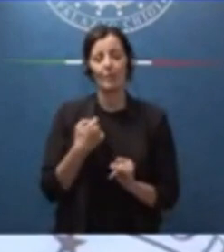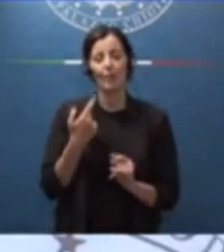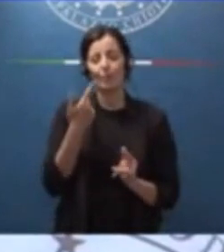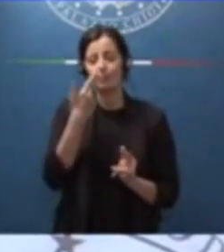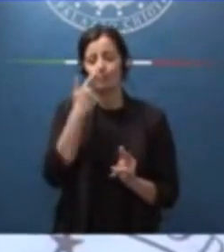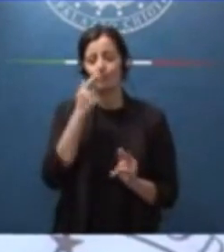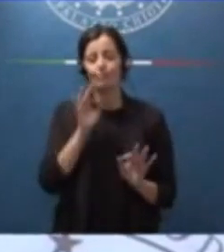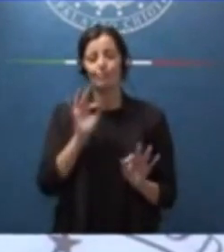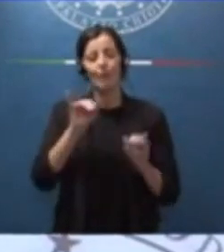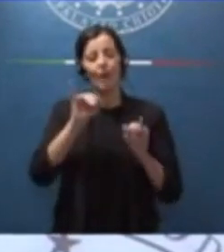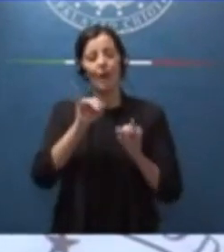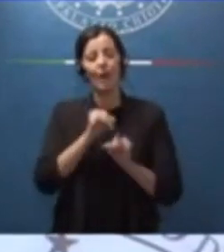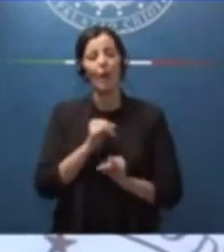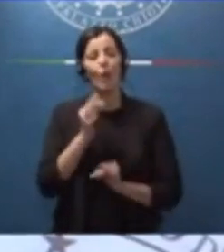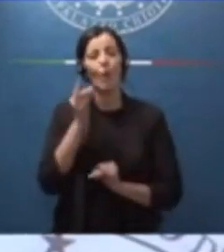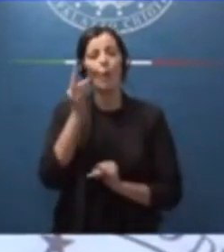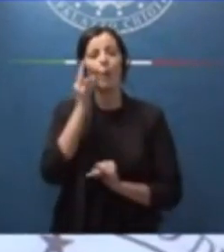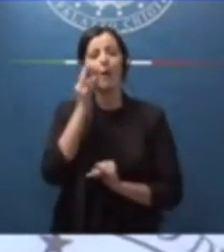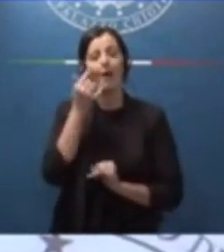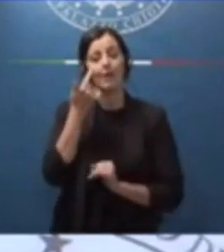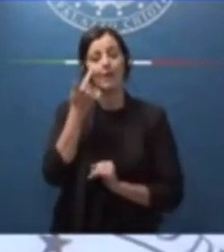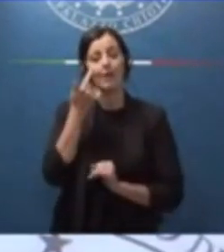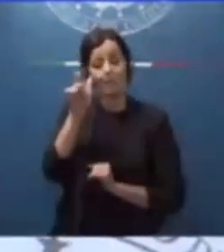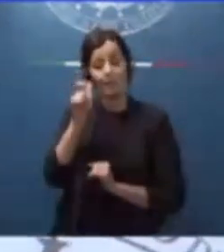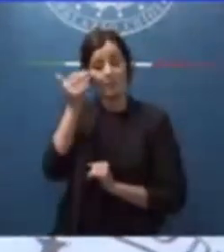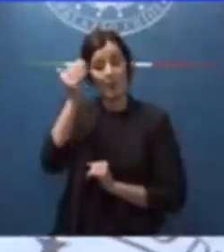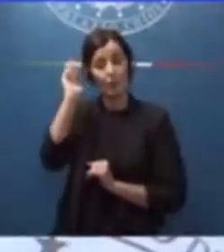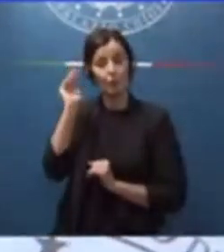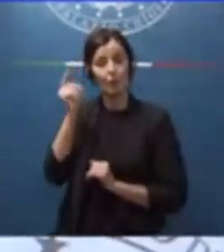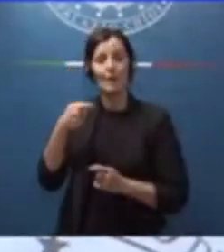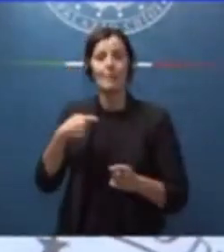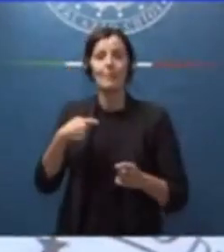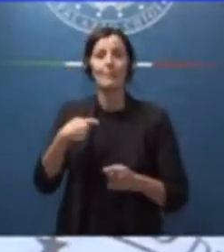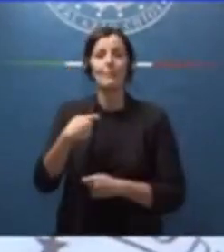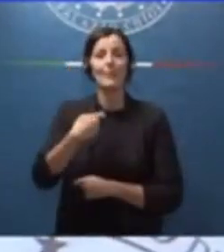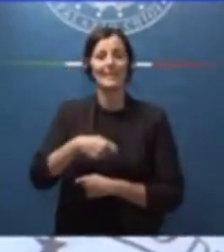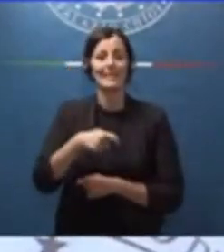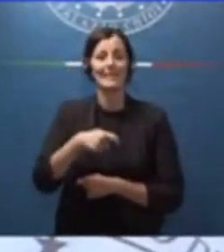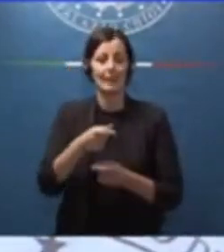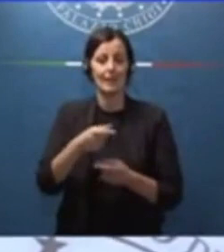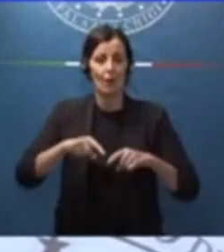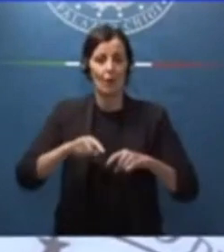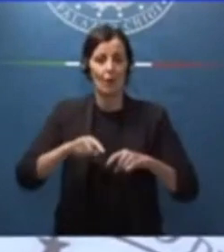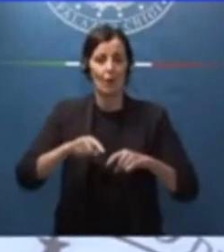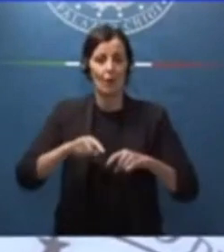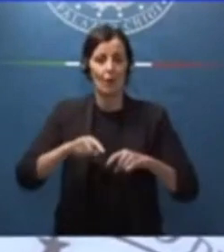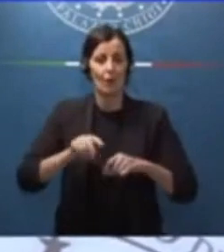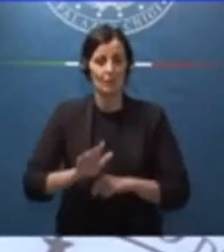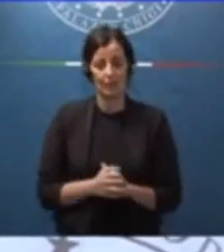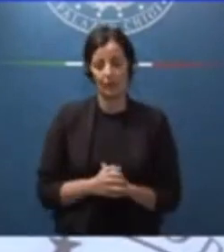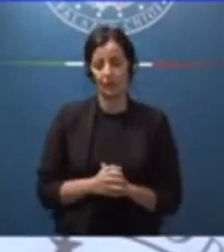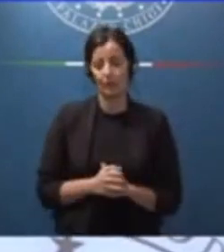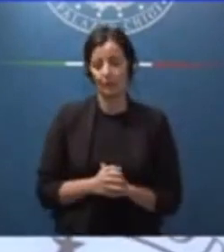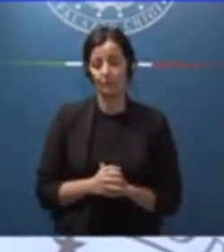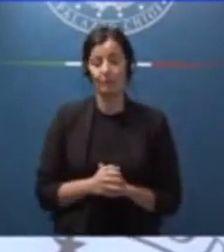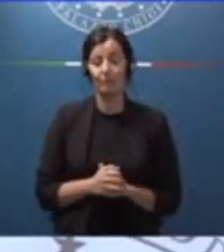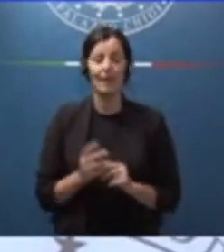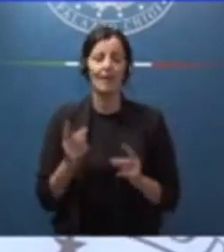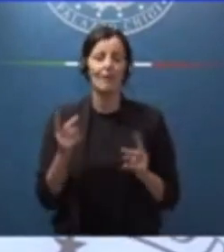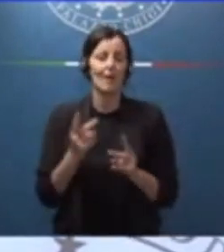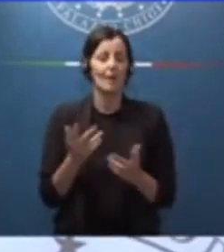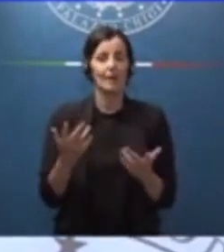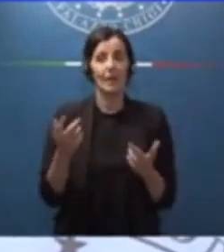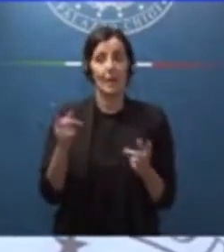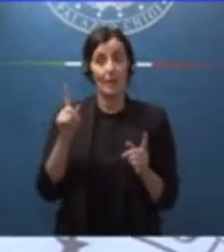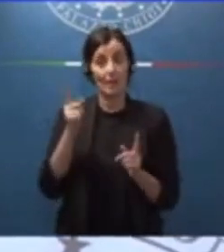di Berlusconi, Presidente del Consiglio, che metteva sempre ogni persona al